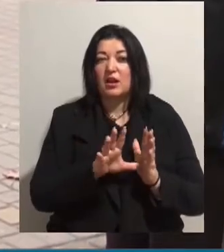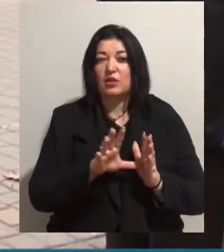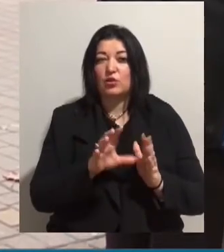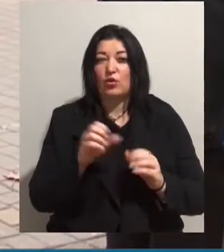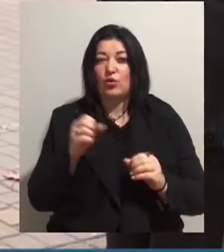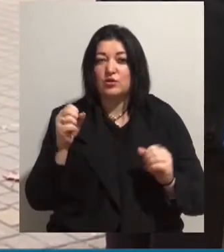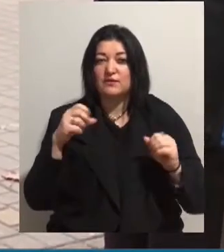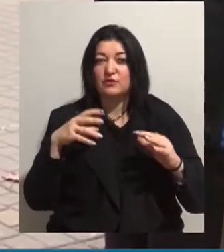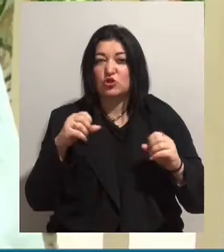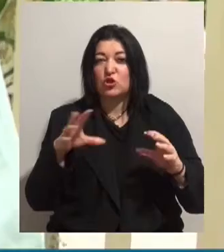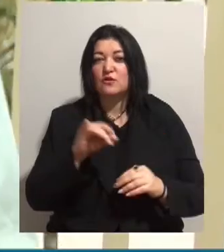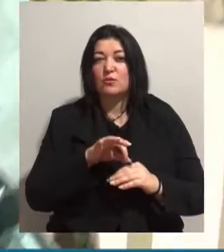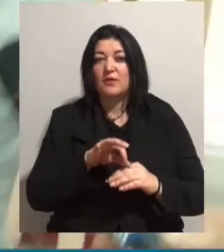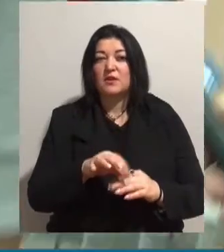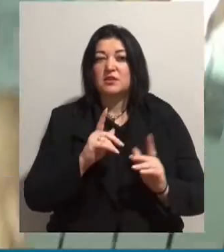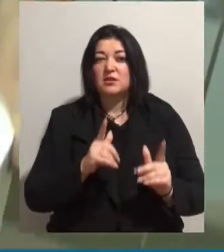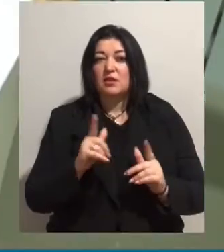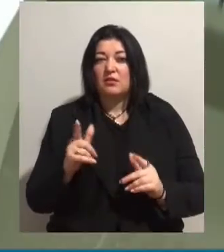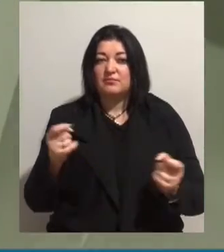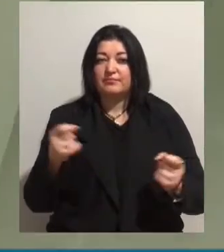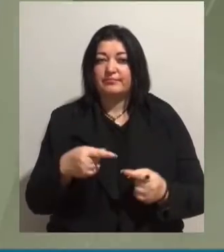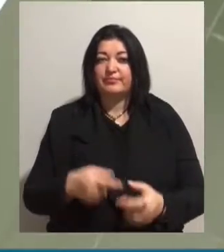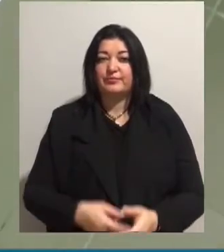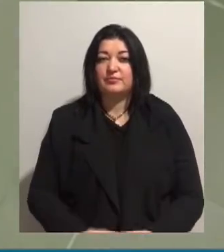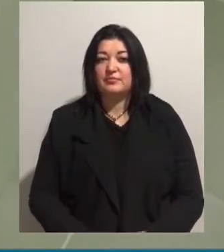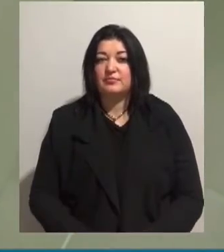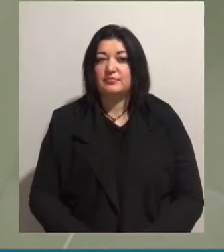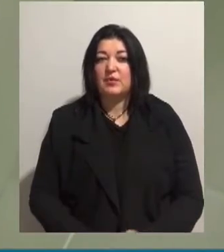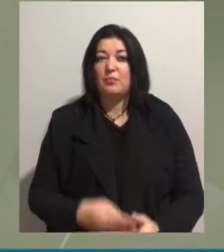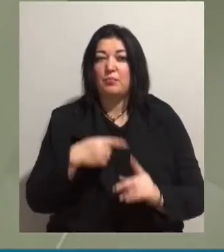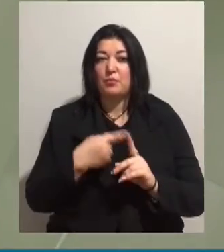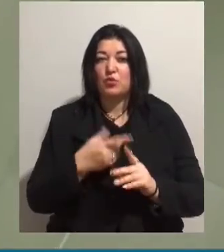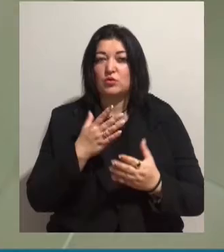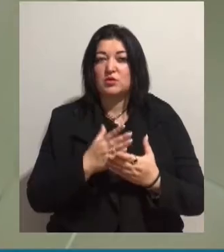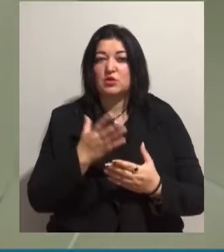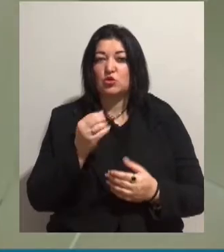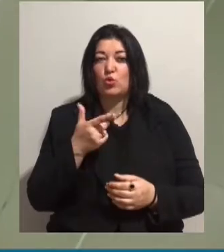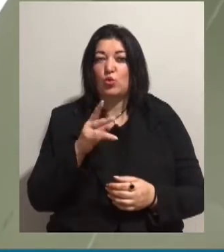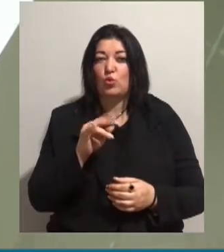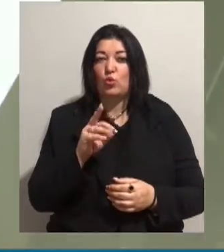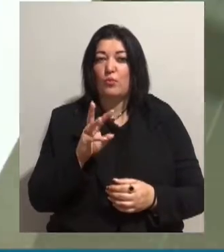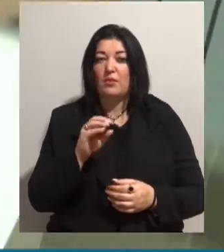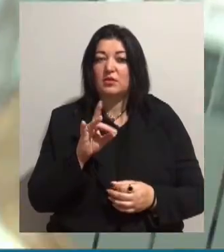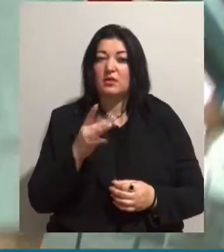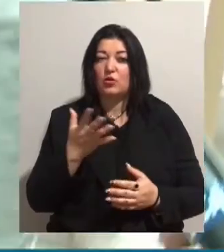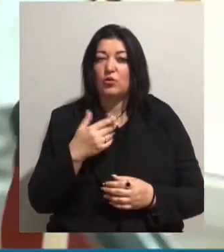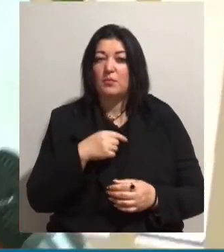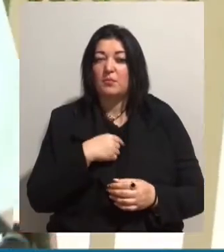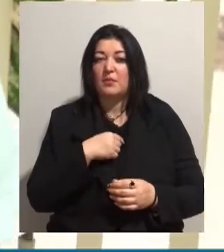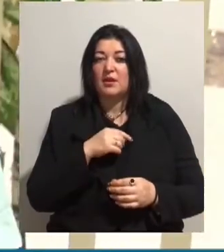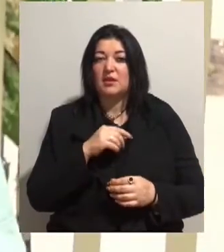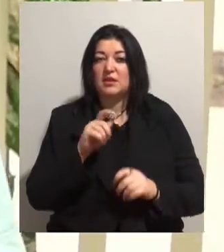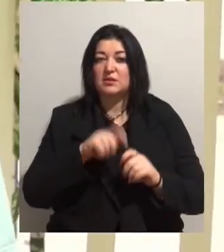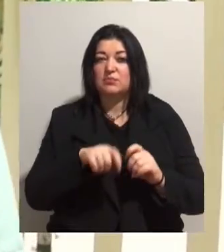згодом з НИПом. Плюс є ще глюкометри, якими ми зміряємо сахар в